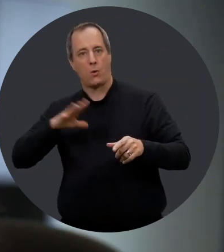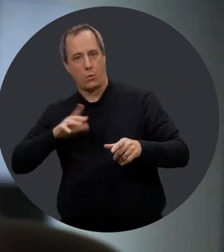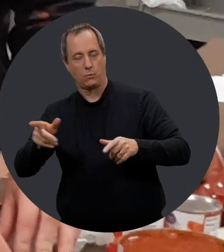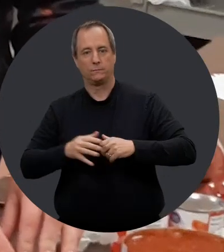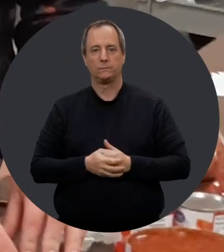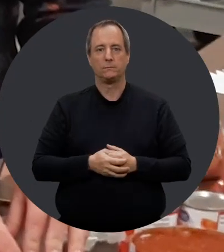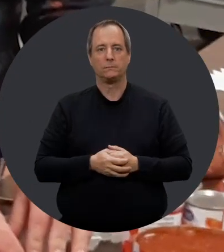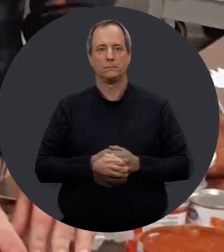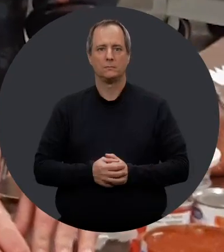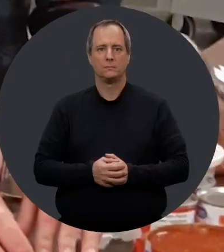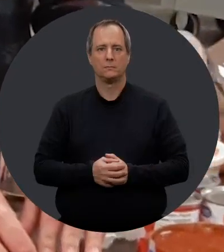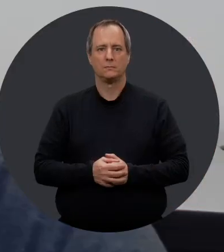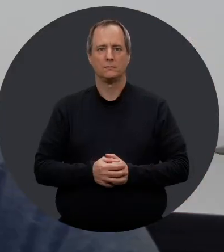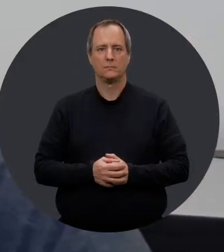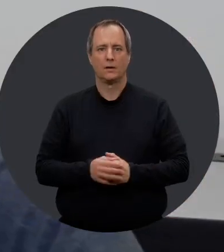Bergeronne.